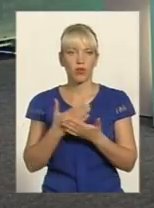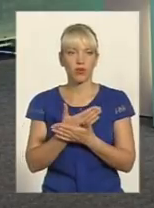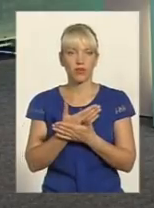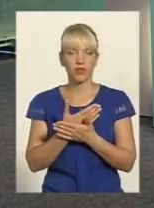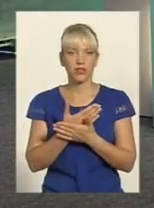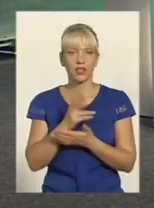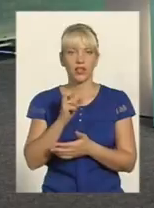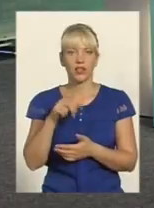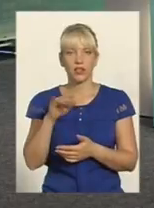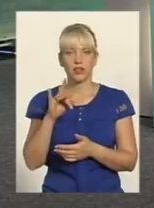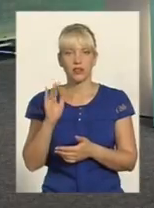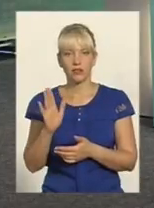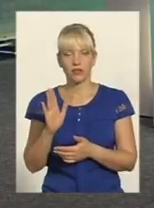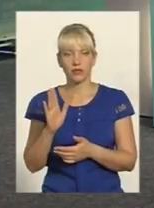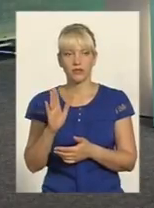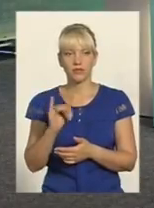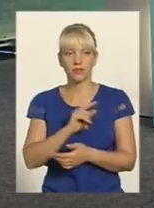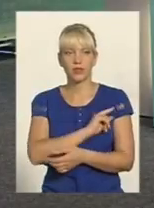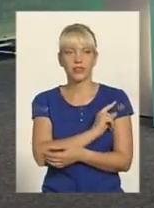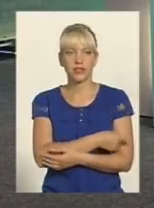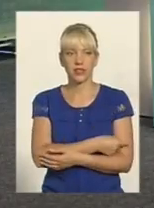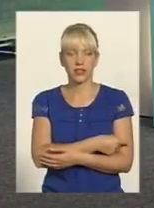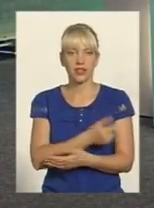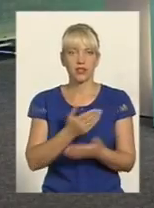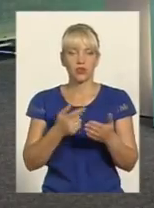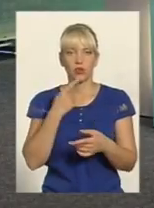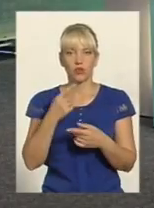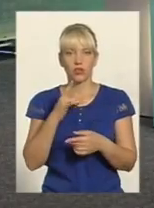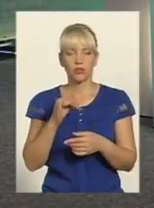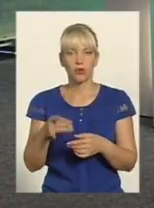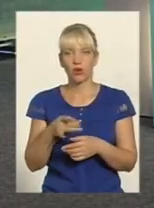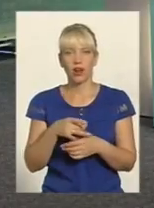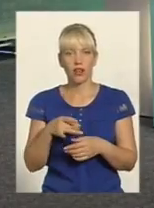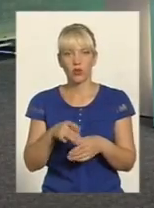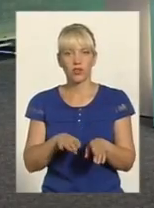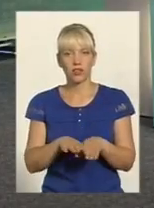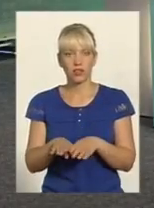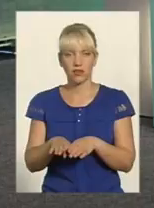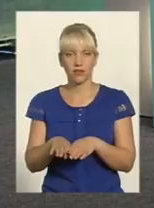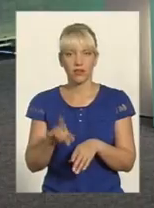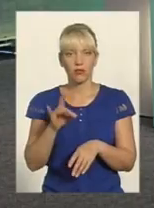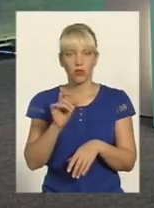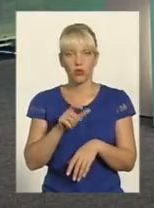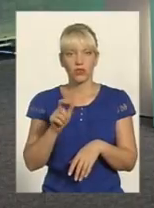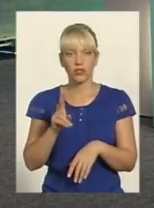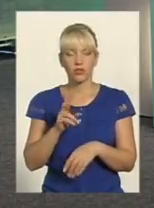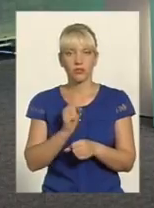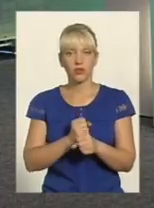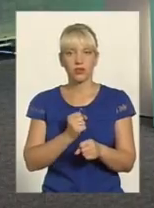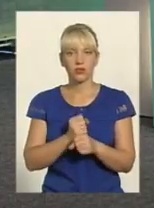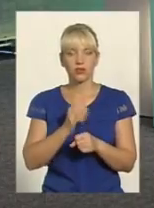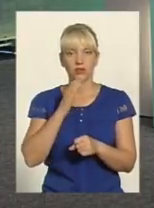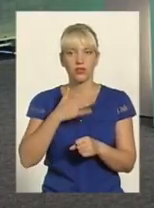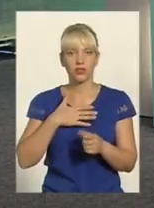підсиленні їх? Якщо ми говоримо про районний рівень, про людей, які працюють в наших